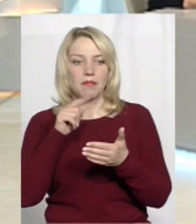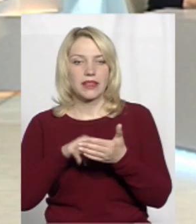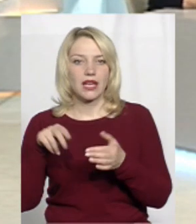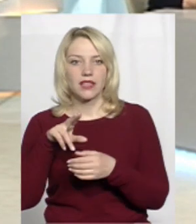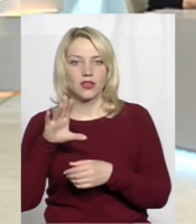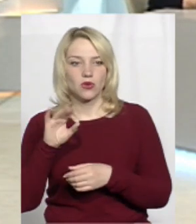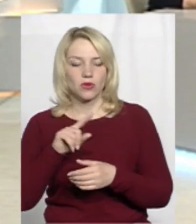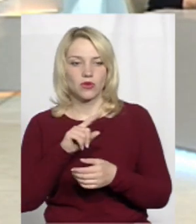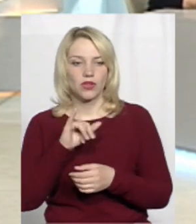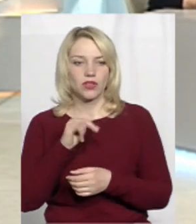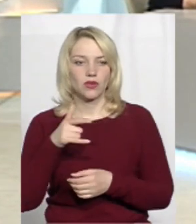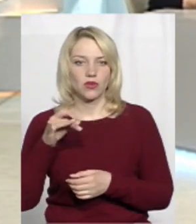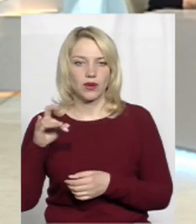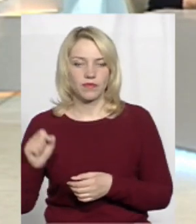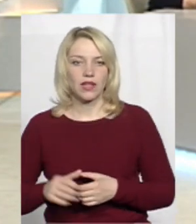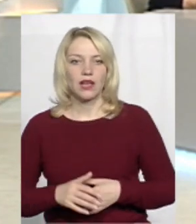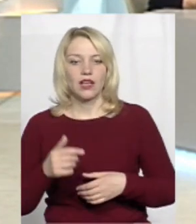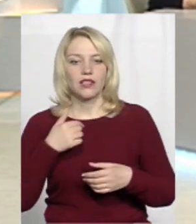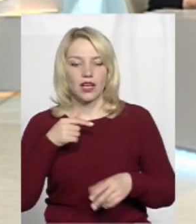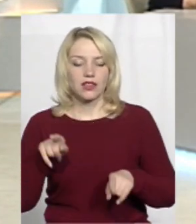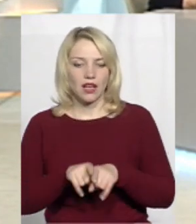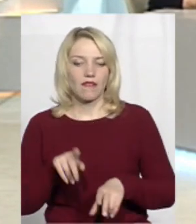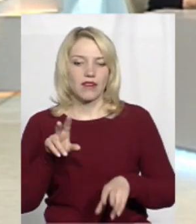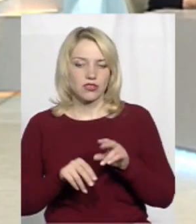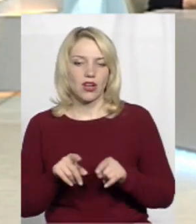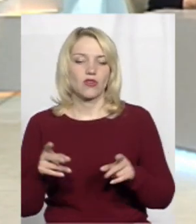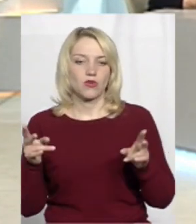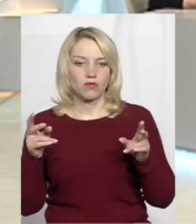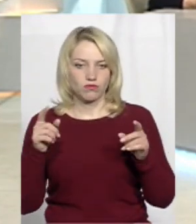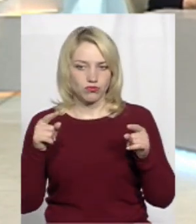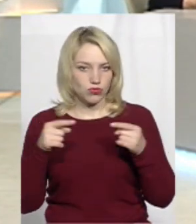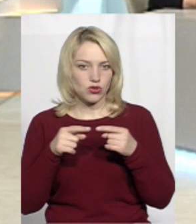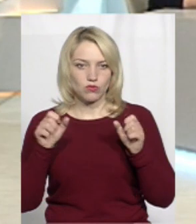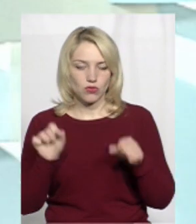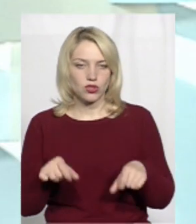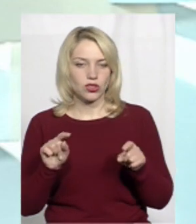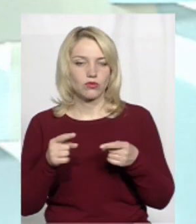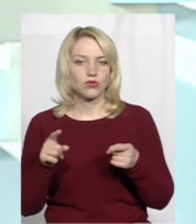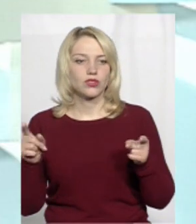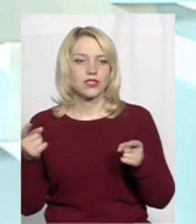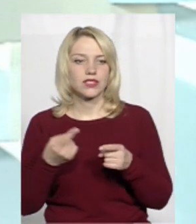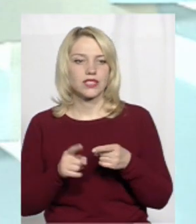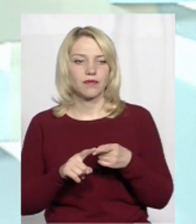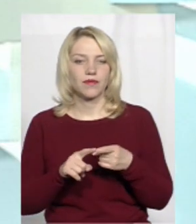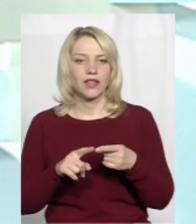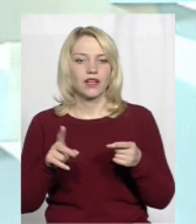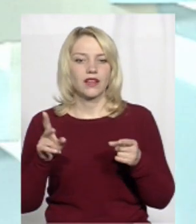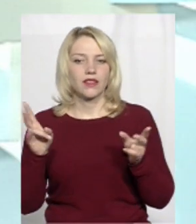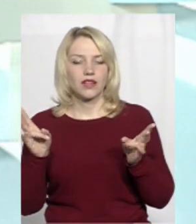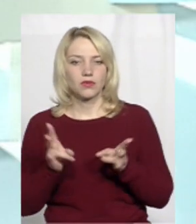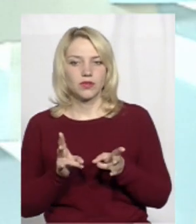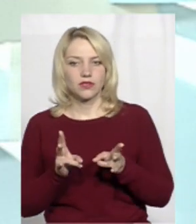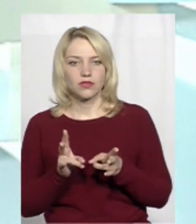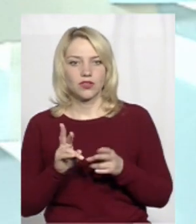до пана Ігора, так? Я так врахую, що однозначно можна, тому що це вже просто необхідно.